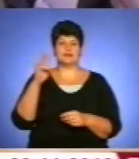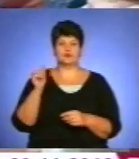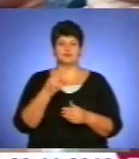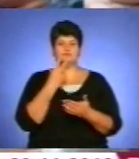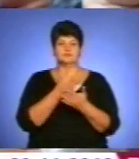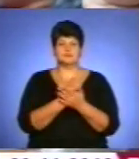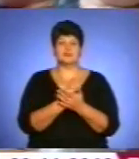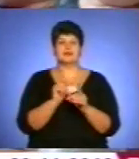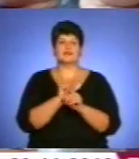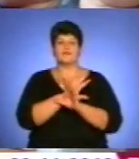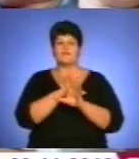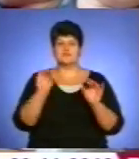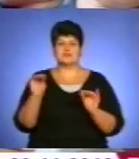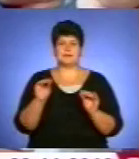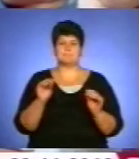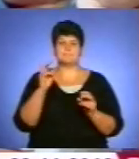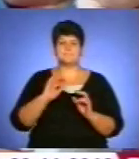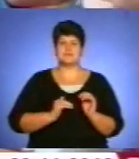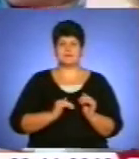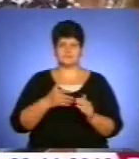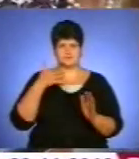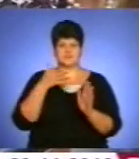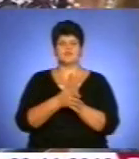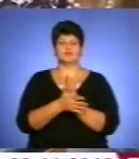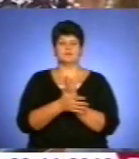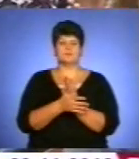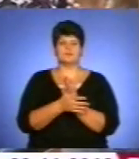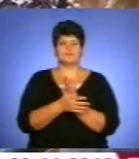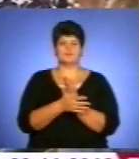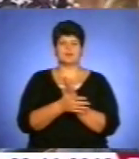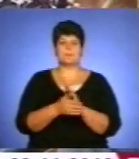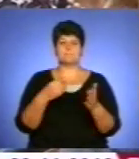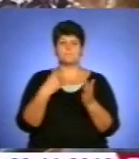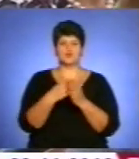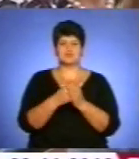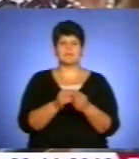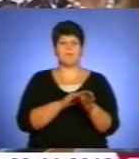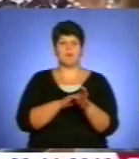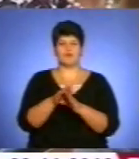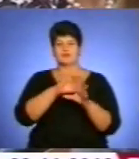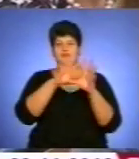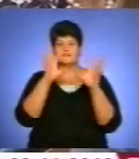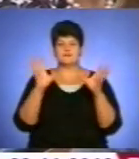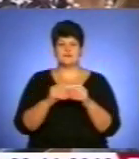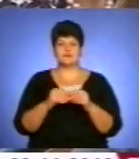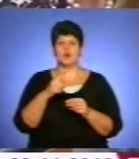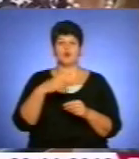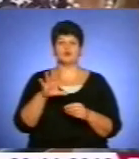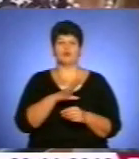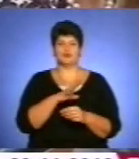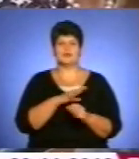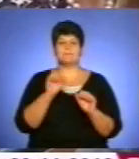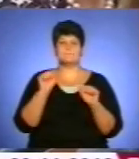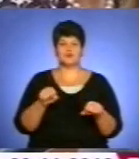світ, де усі підприємці свідомі і сплачують податки. Бюджет поповнювали всі. Хоч були можливості в